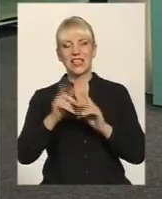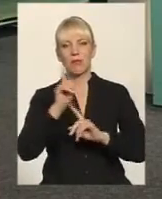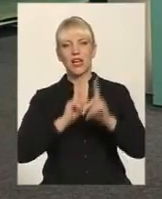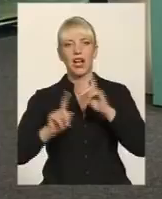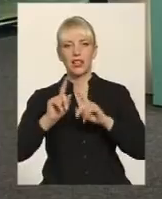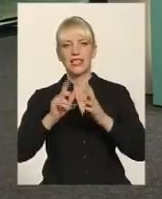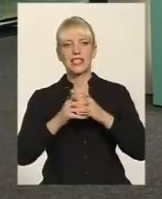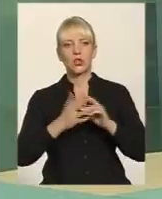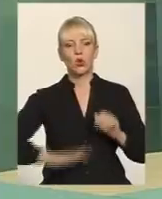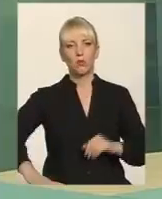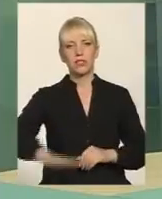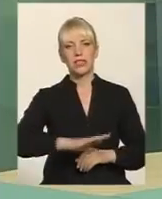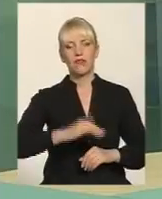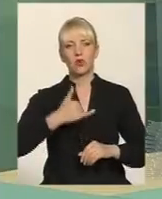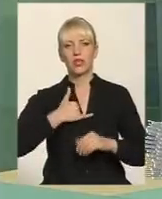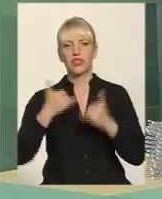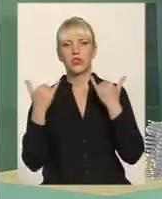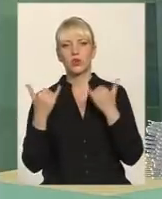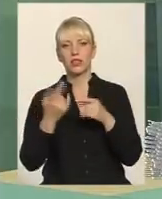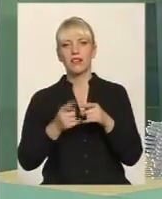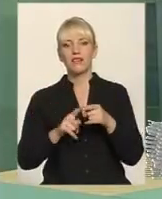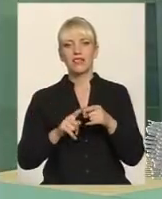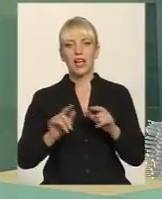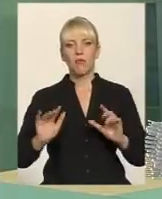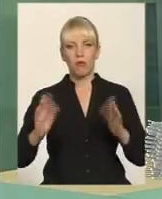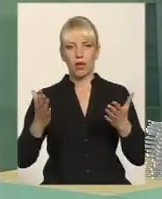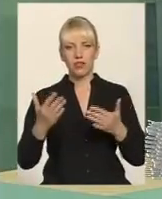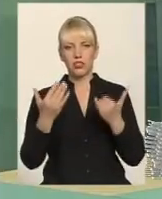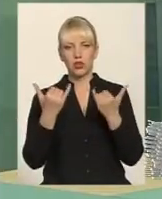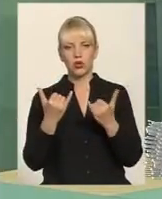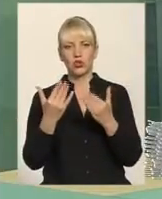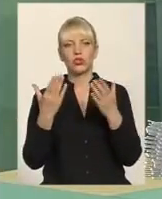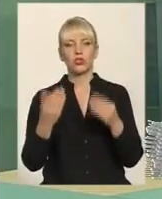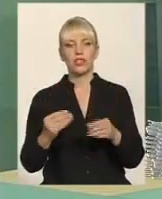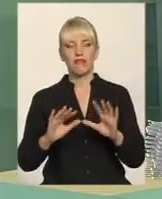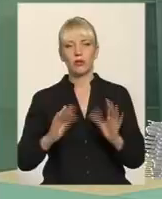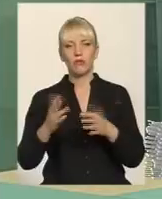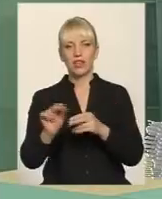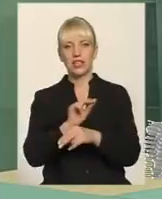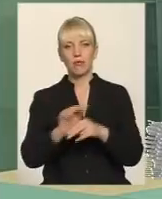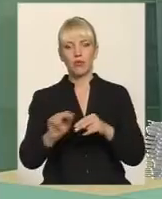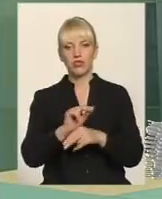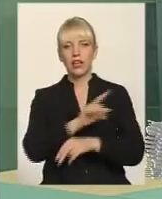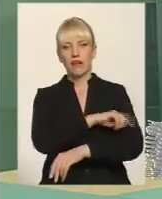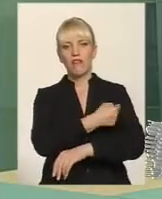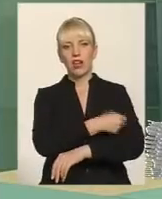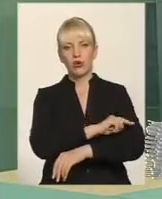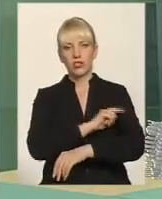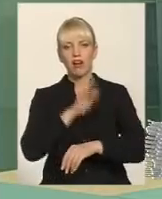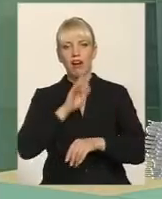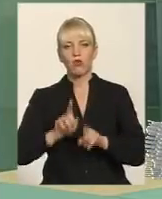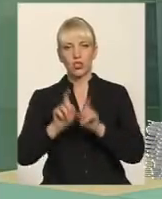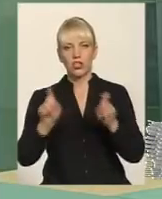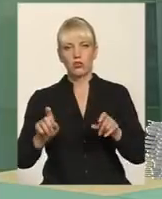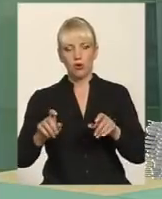сільською місцевістю. В нас сьогодні, от сьогодні, в цей момент, сьогоднішнього дня, відбувається ремонт фельдшерського-акушерського пункту